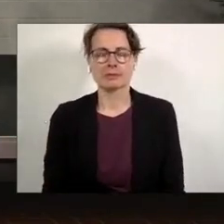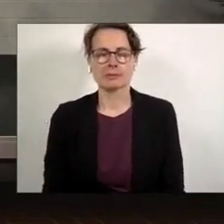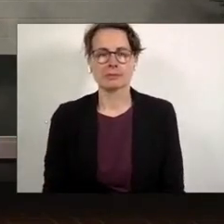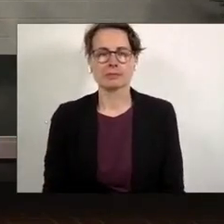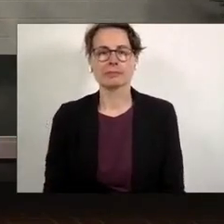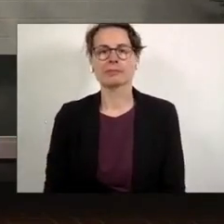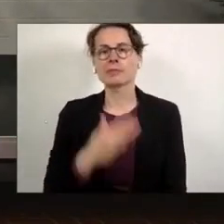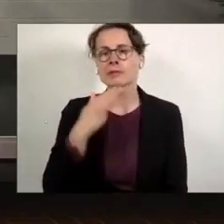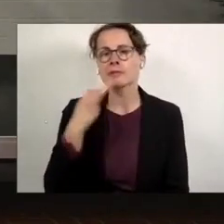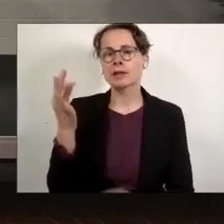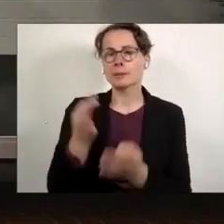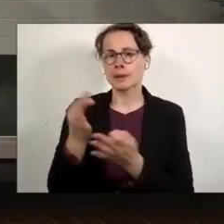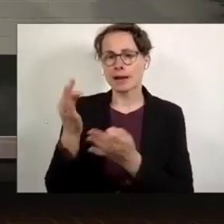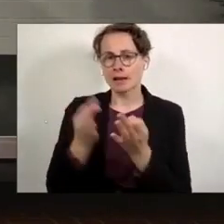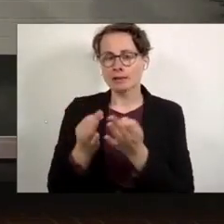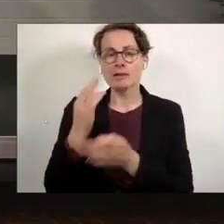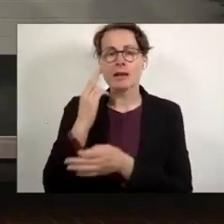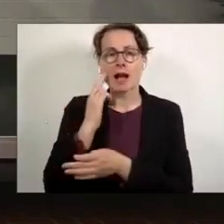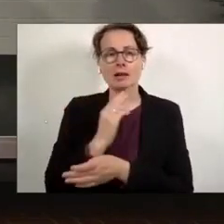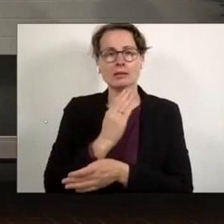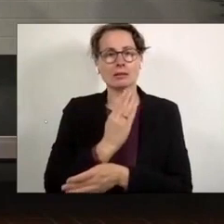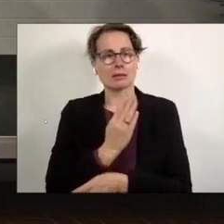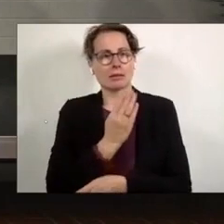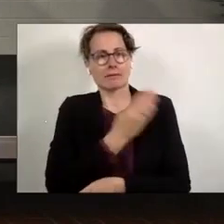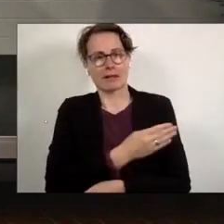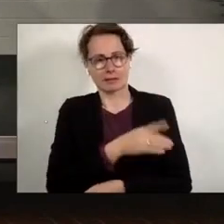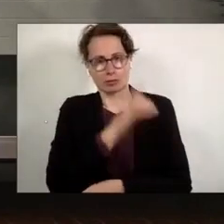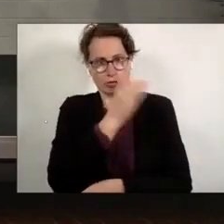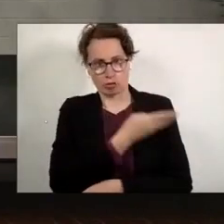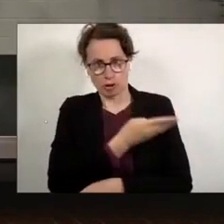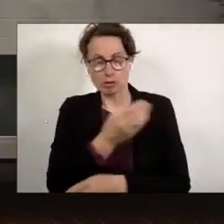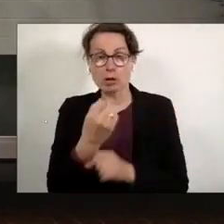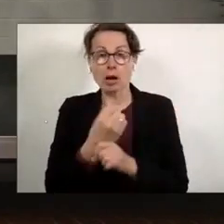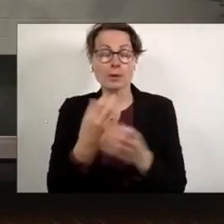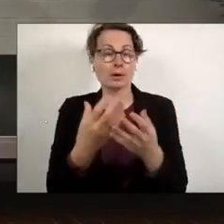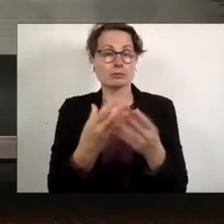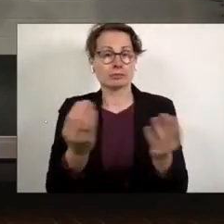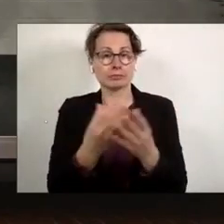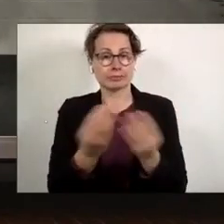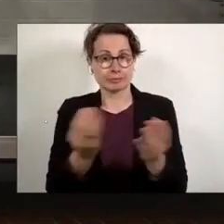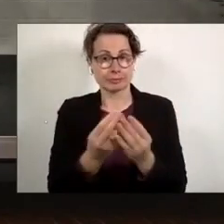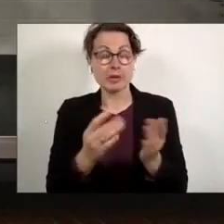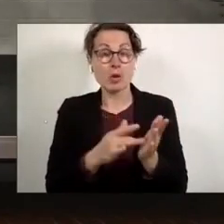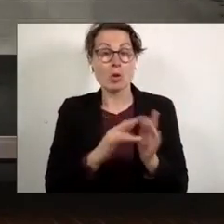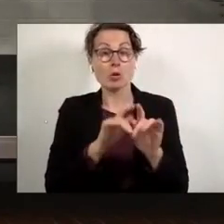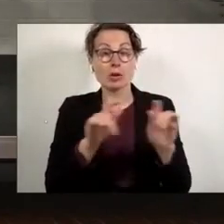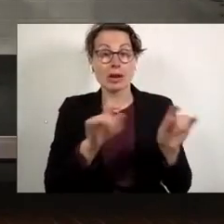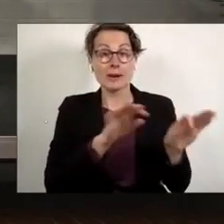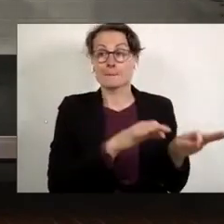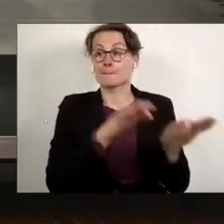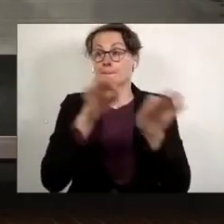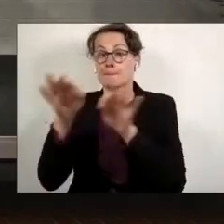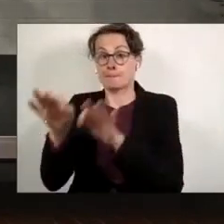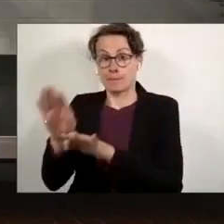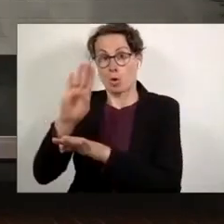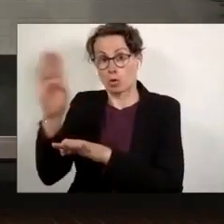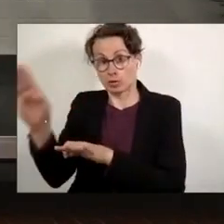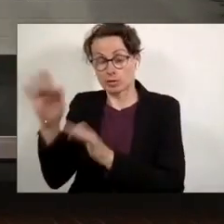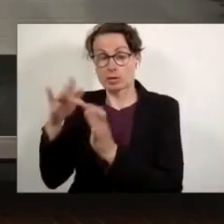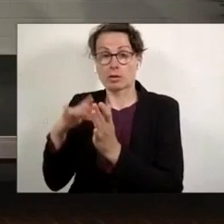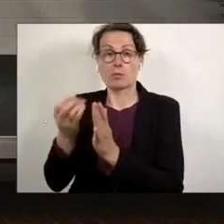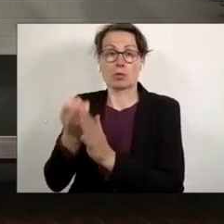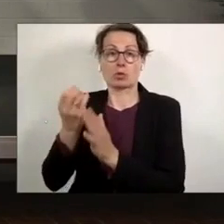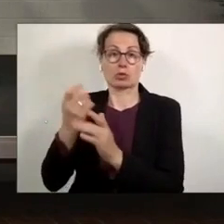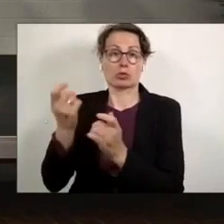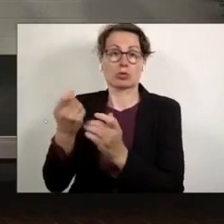Viele Migrantinnen aus der alten BRD wiederum verloren ihre Arbeit, da zahlreiche Unternehmen in den Osten umsiedelten, um ihre Produktionskosten